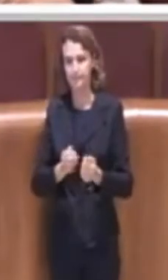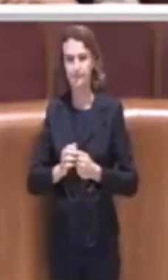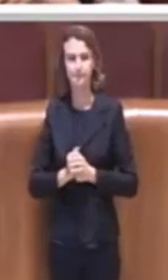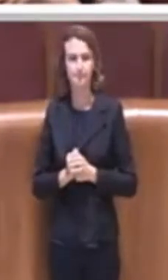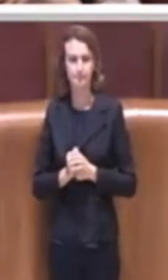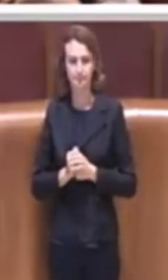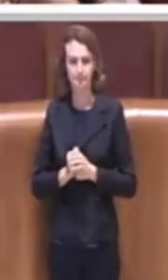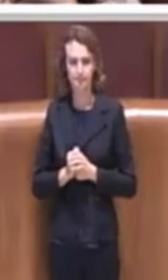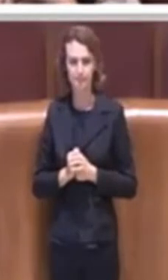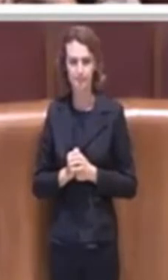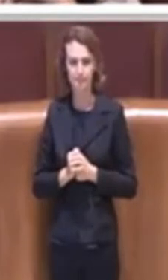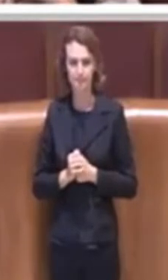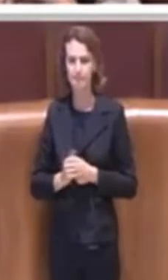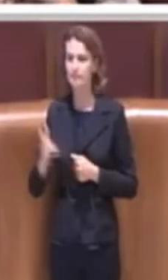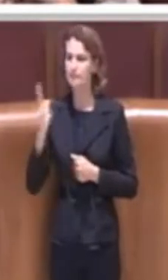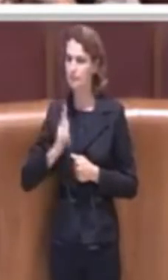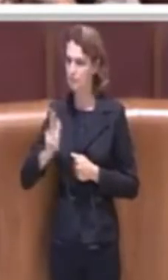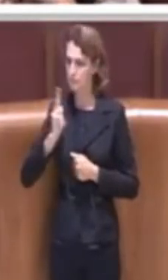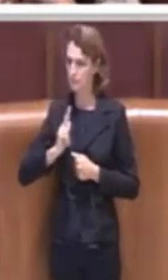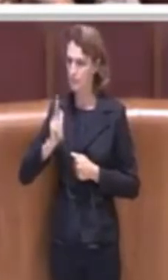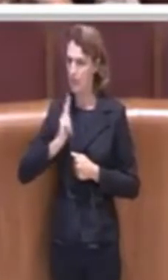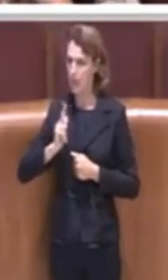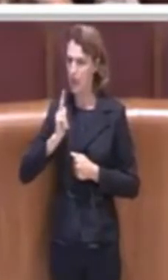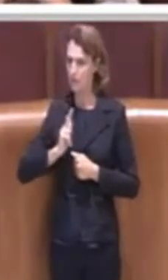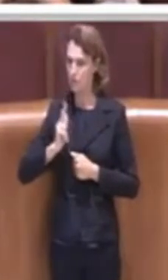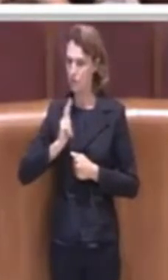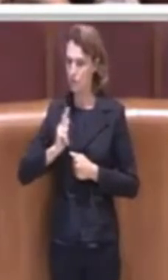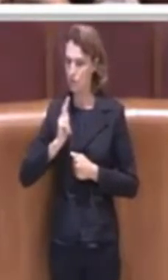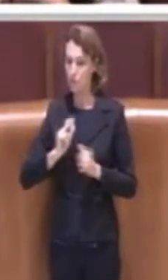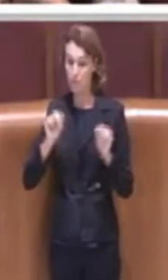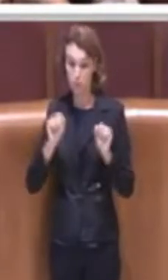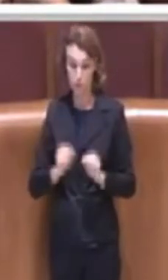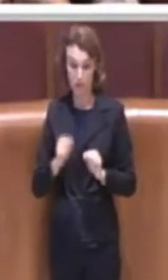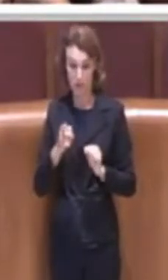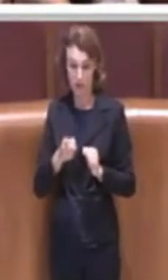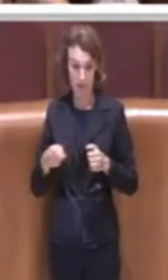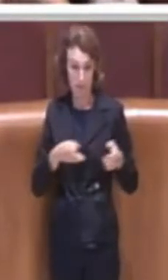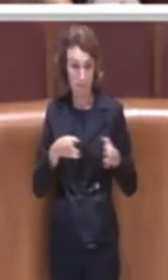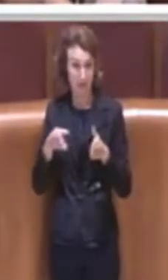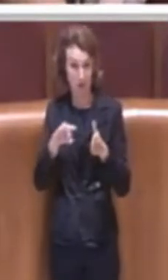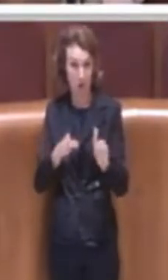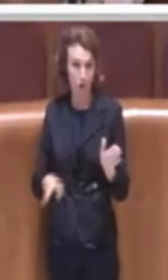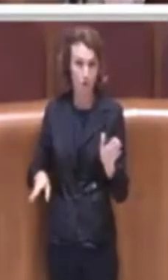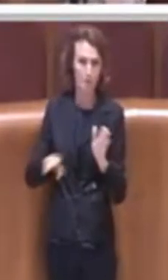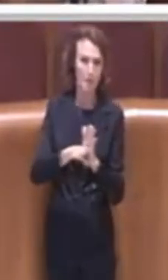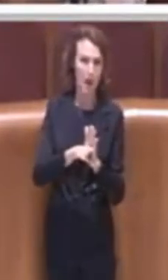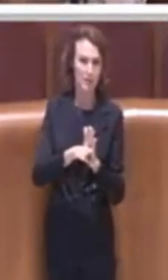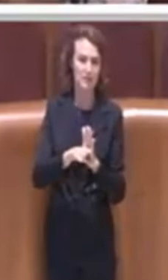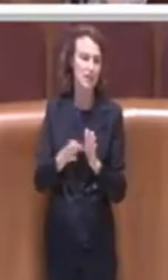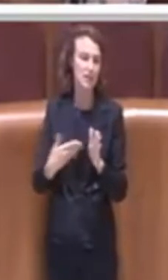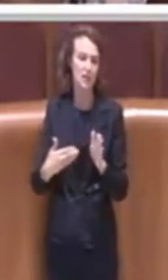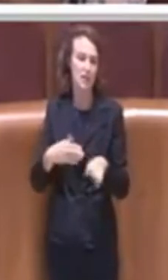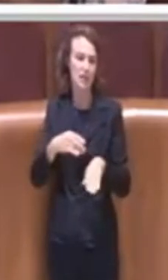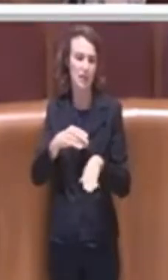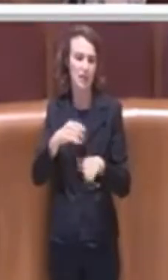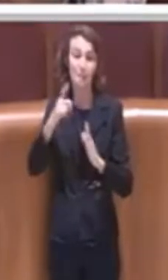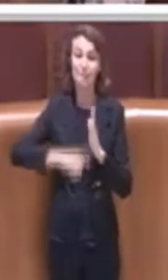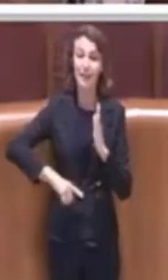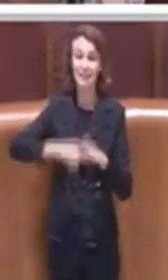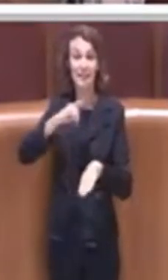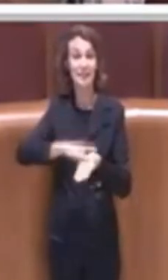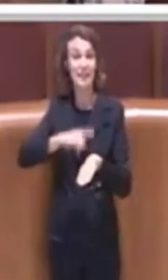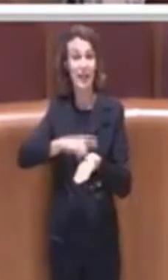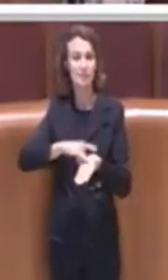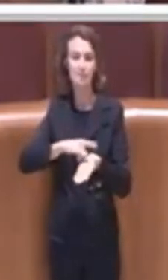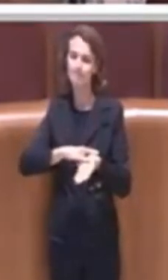Speravo di poter avviare, speravamo di poter avviare questo percorso già dal mese di settembre in realtà dobbiamo